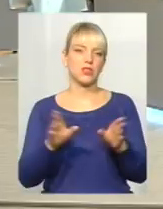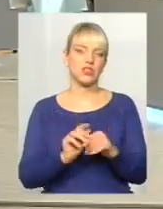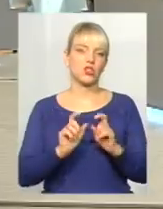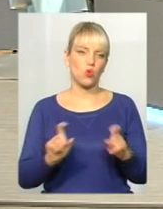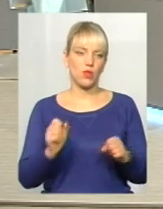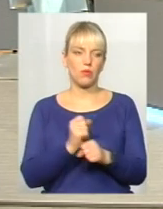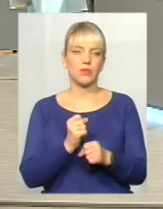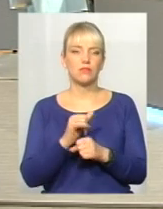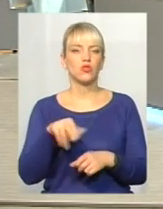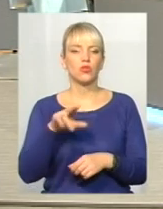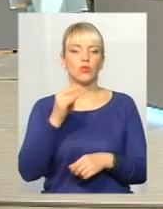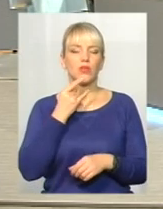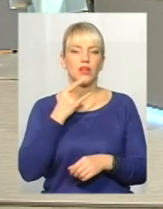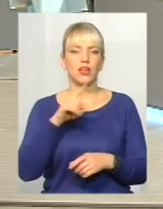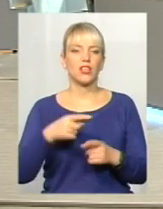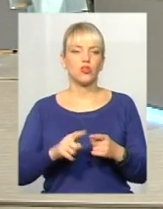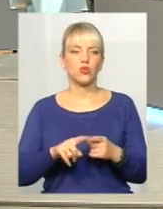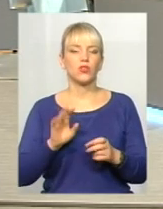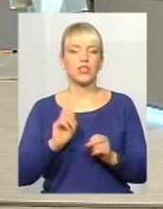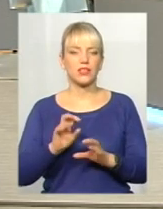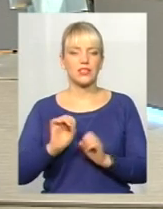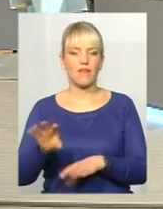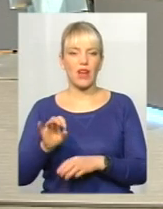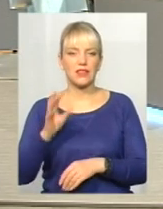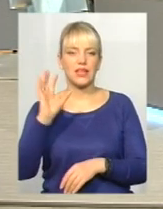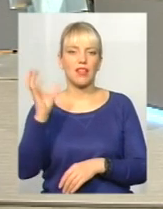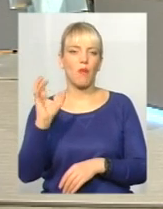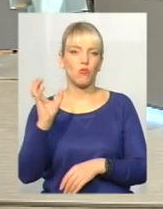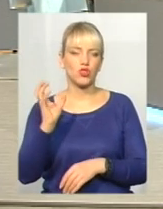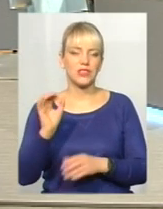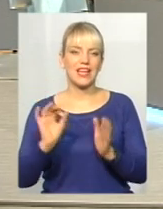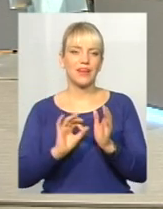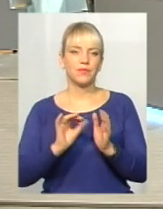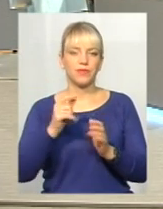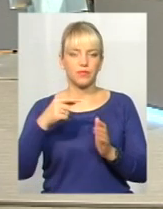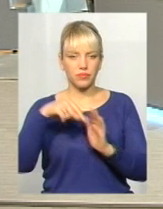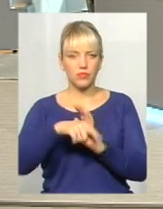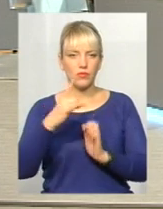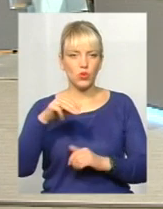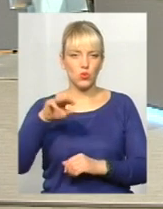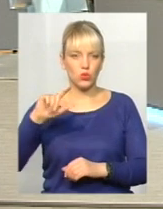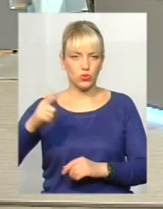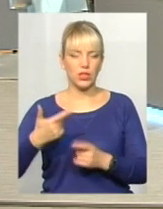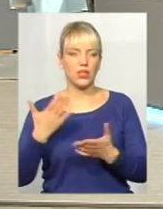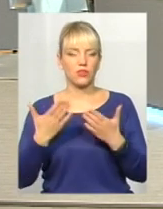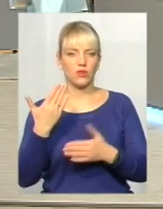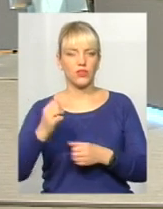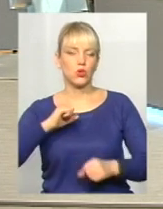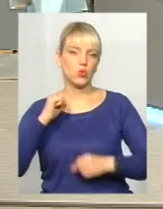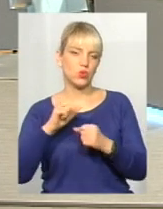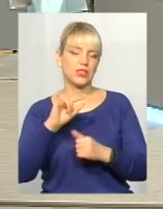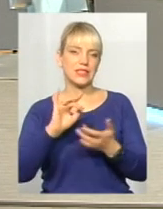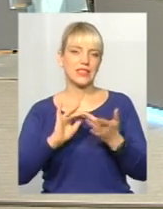щодо батареїки, щодо того, як здавати лампочки, не розберігаючи. Крім того, просто, якщо ви дружите з інтернетом і